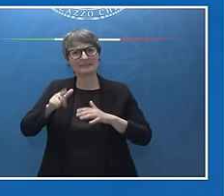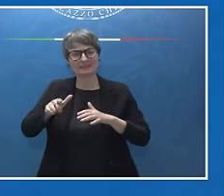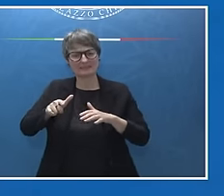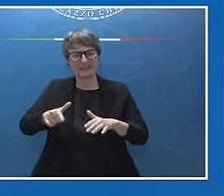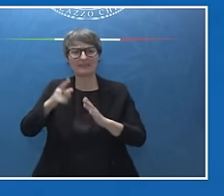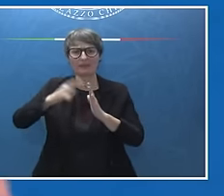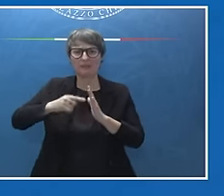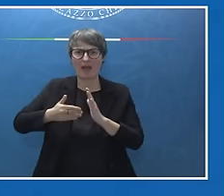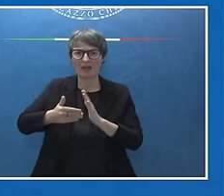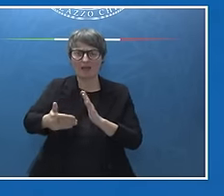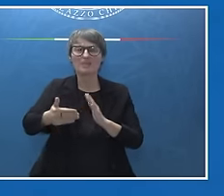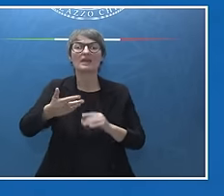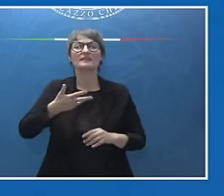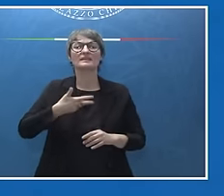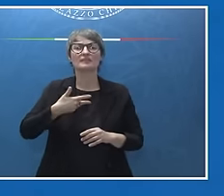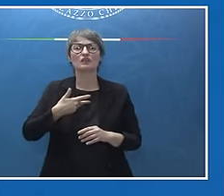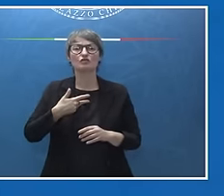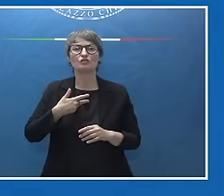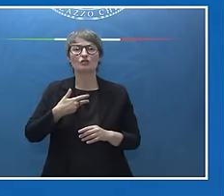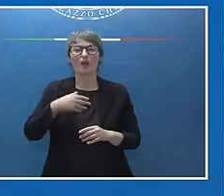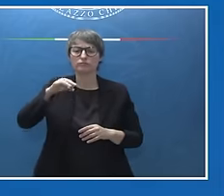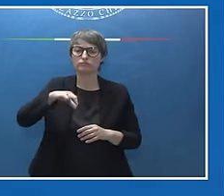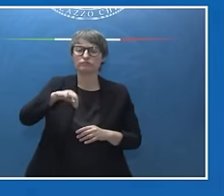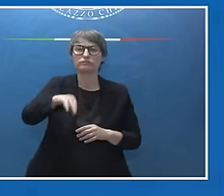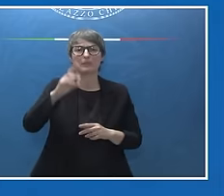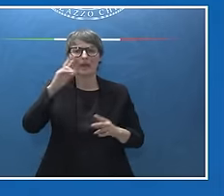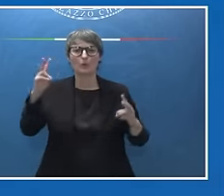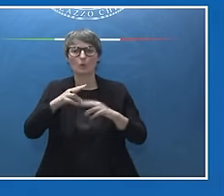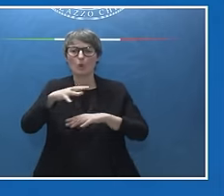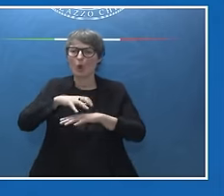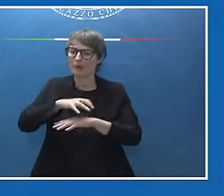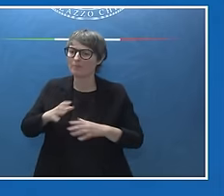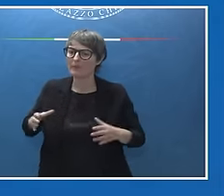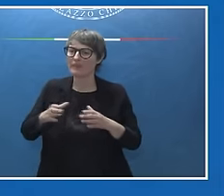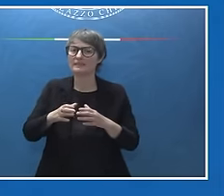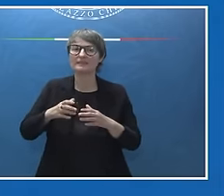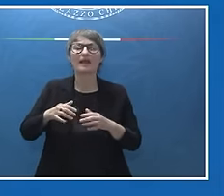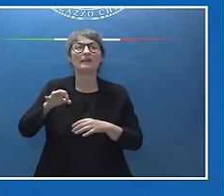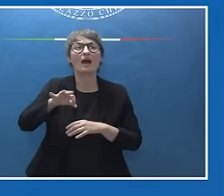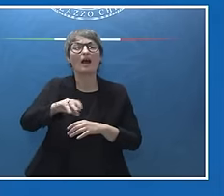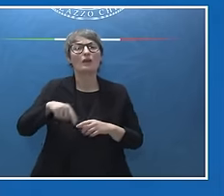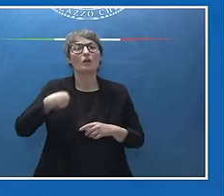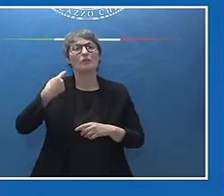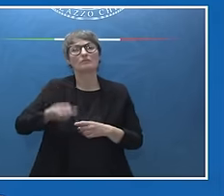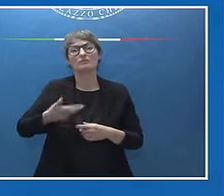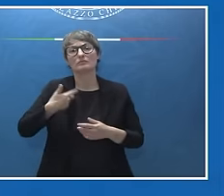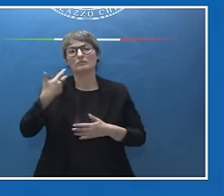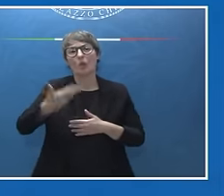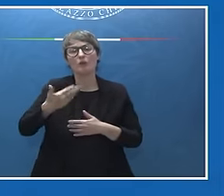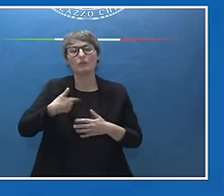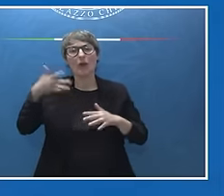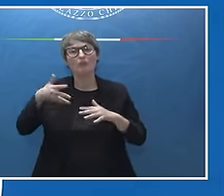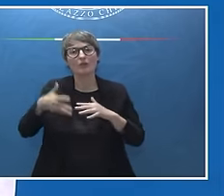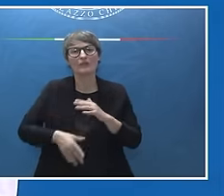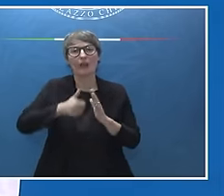prossimi mesi, si svolgeranno altre riunioni ministeriali, nelle quali chiaramente continueremo ad approfondire le nostre priorità. È un impegno